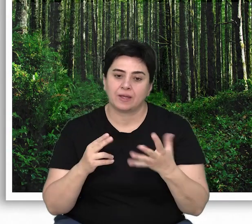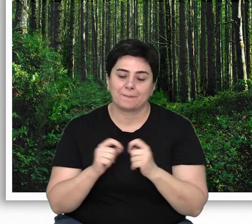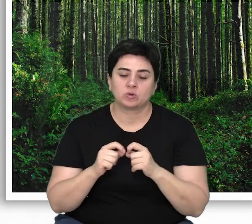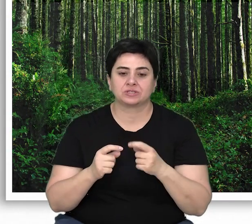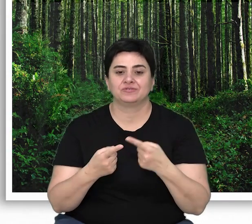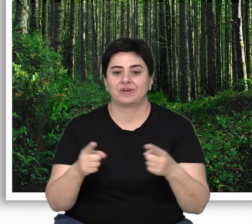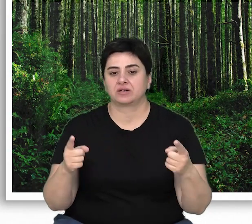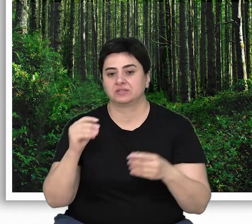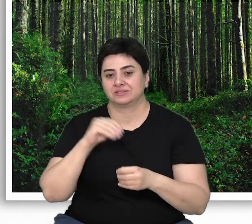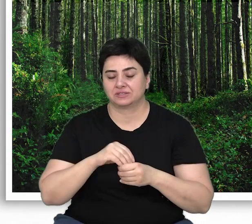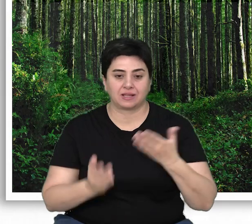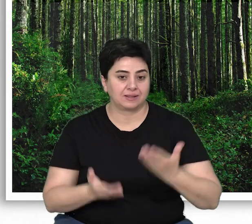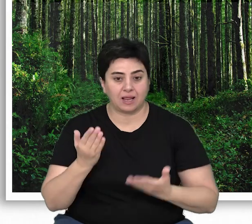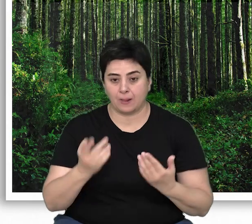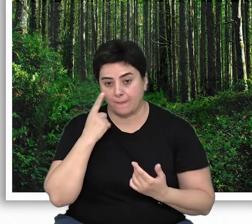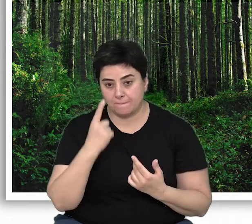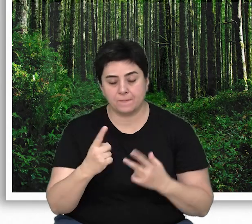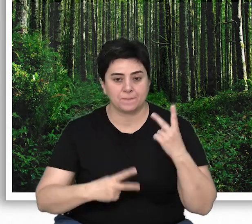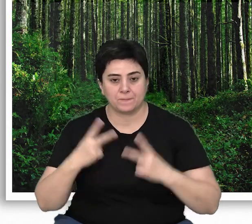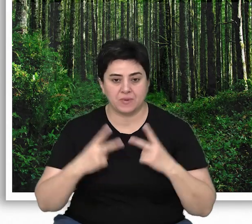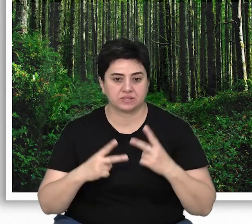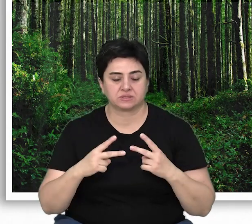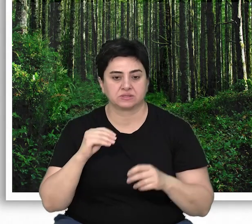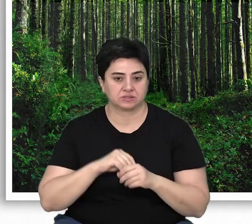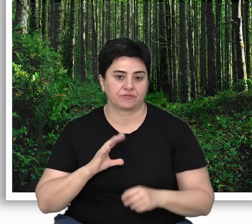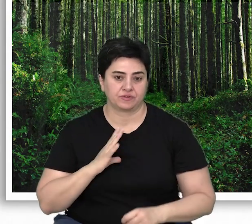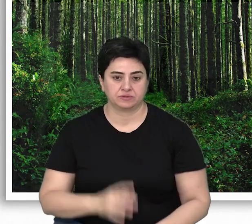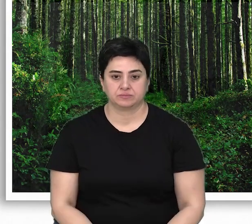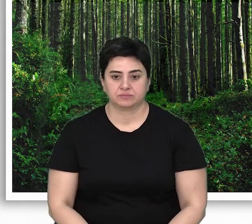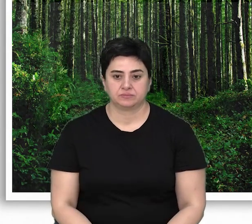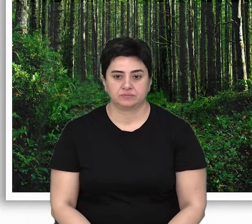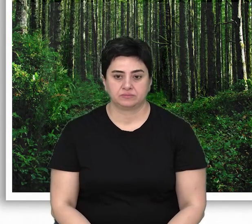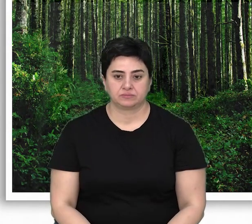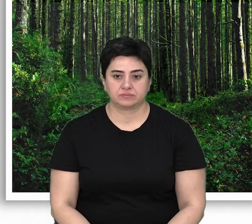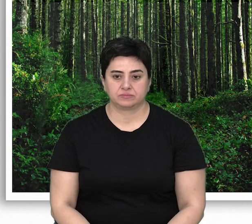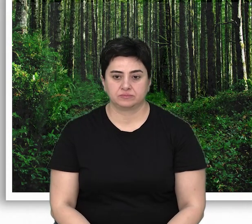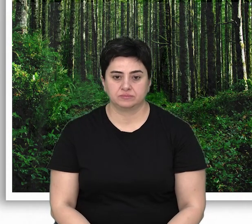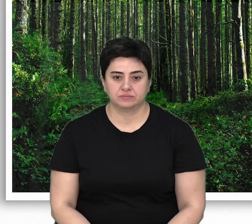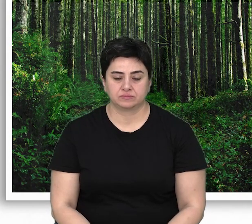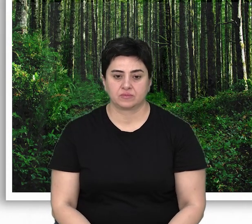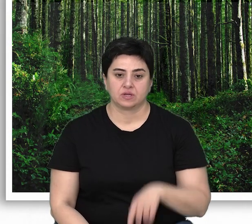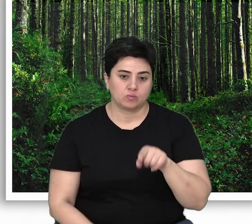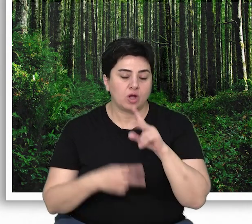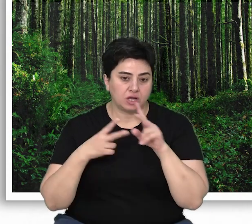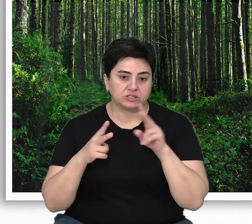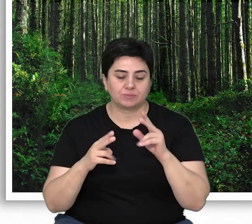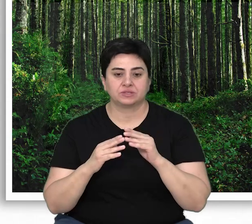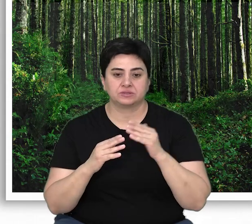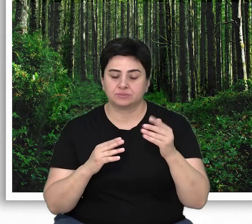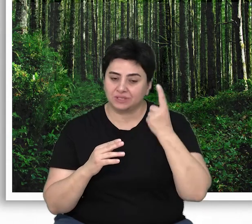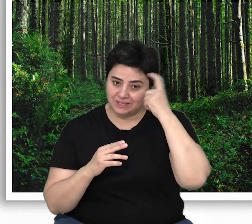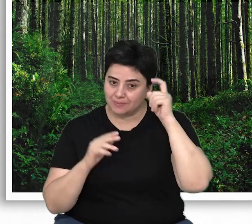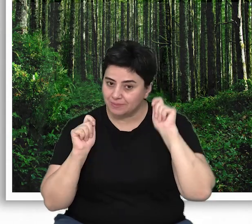biyolojik çeşitlilik açısından değerlendirilebilecek bazı kıstasları içeriyor olmasıdır. Bu açıklamalar